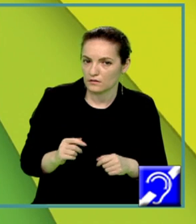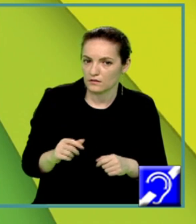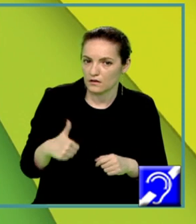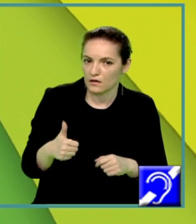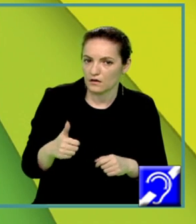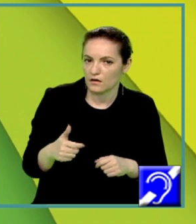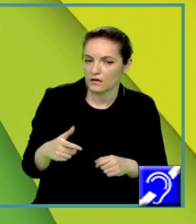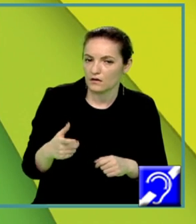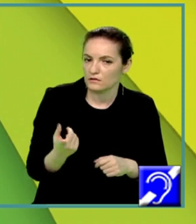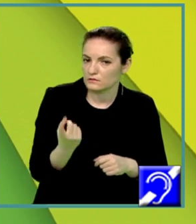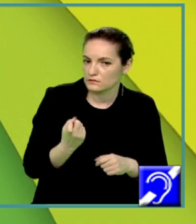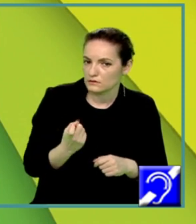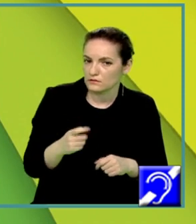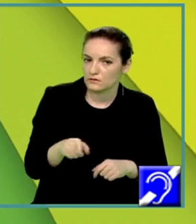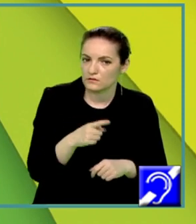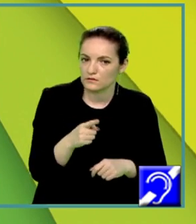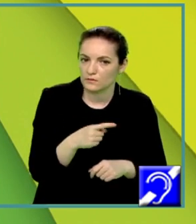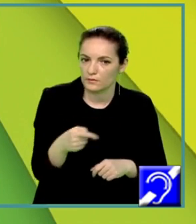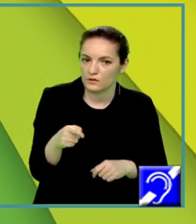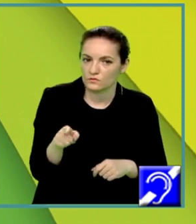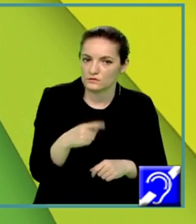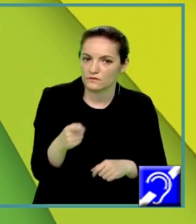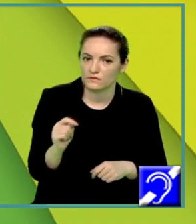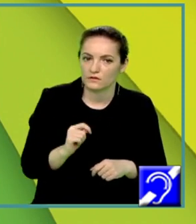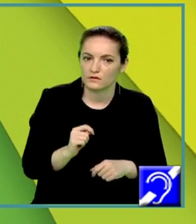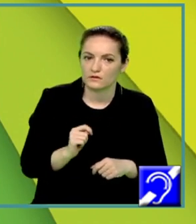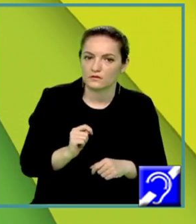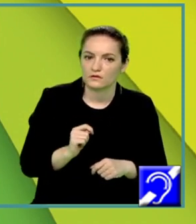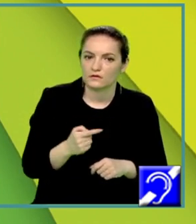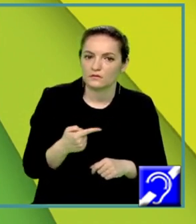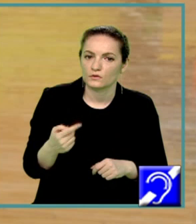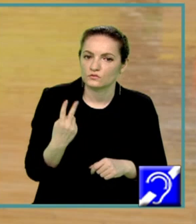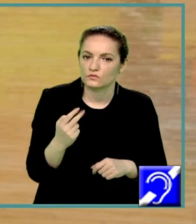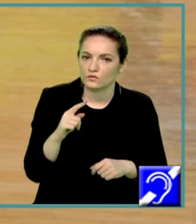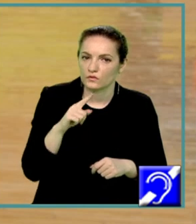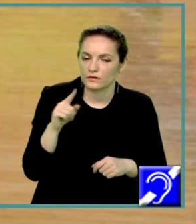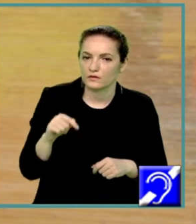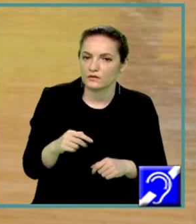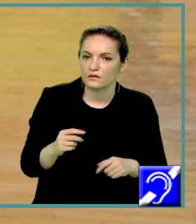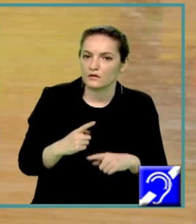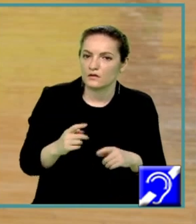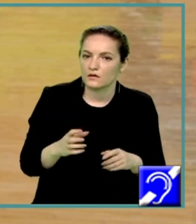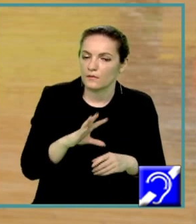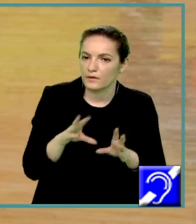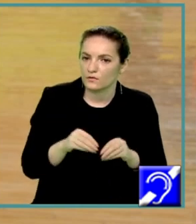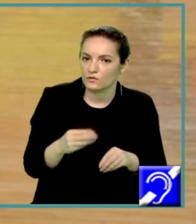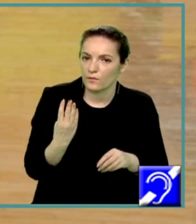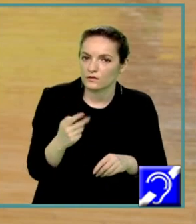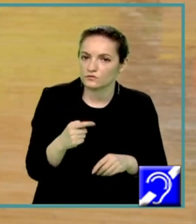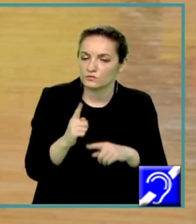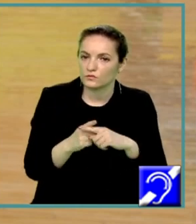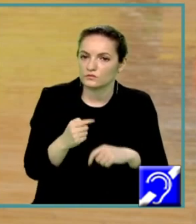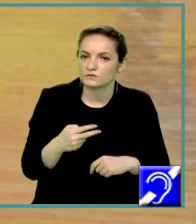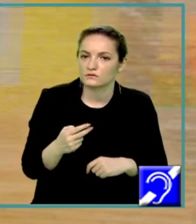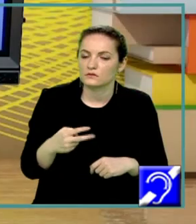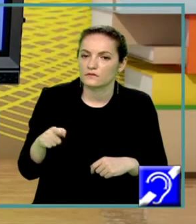infinit minus 2 reunit cu 4 plus infinit. Numerele A mic din mulțimea A mare,